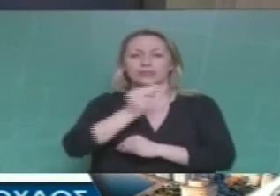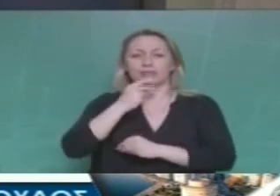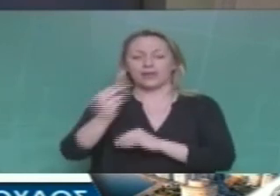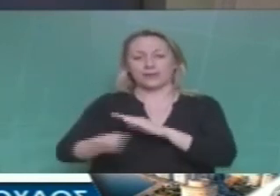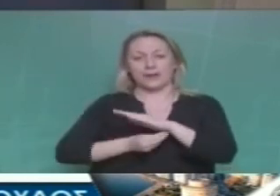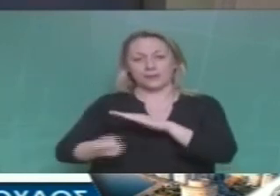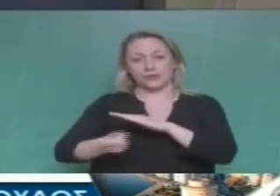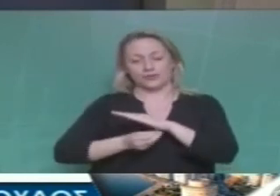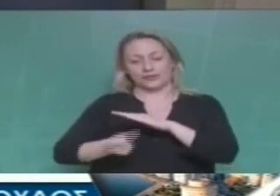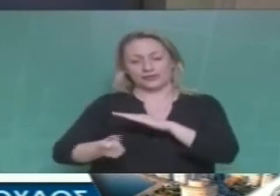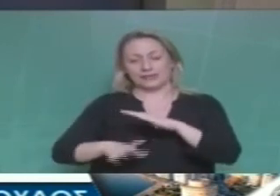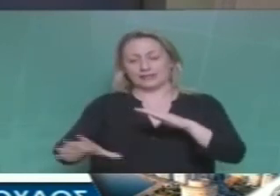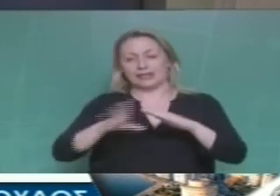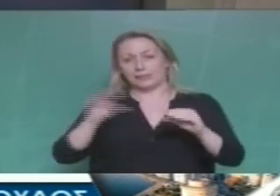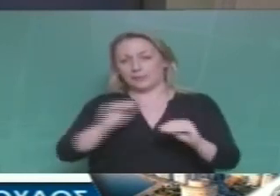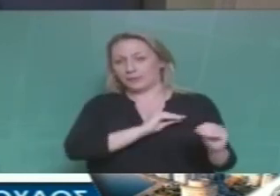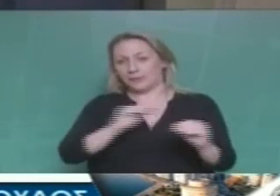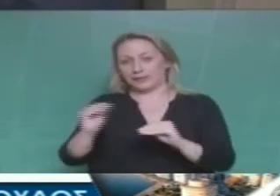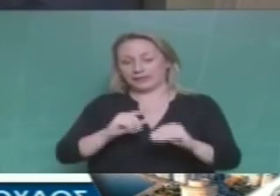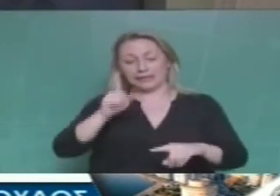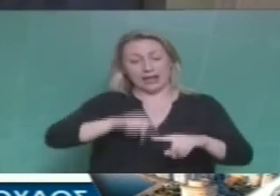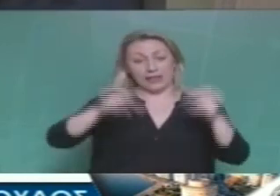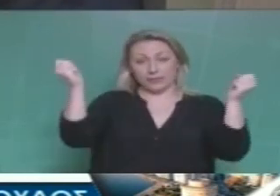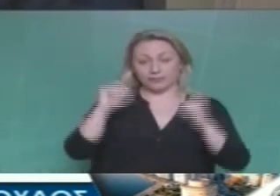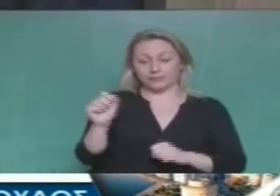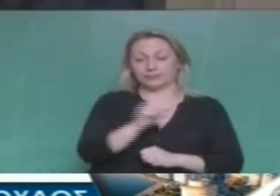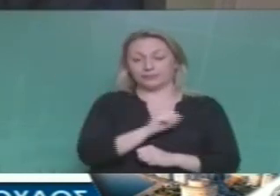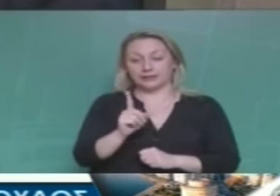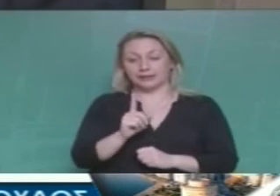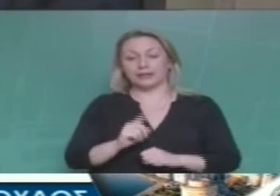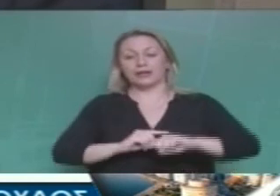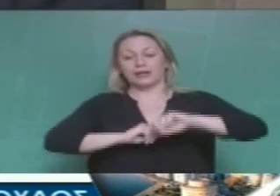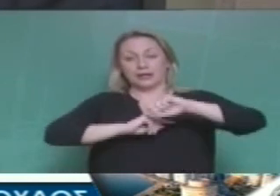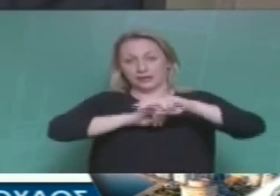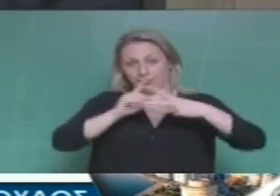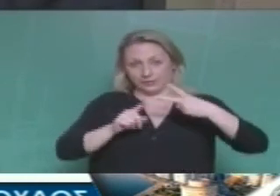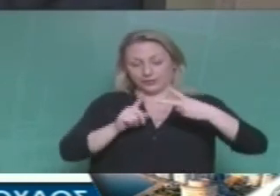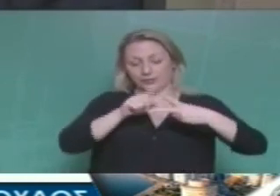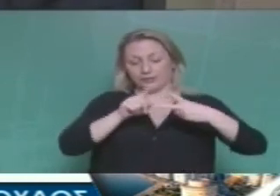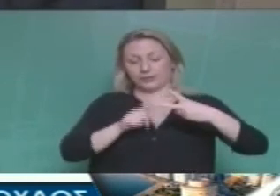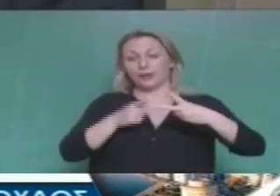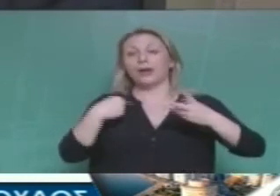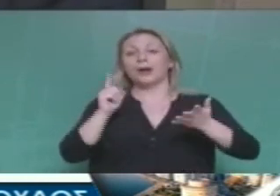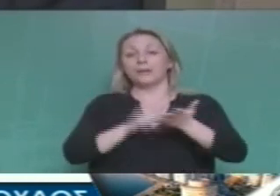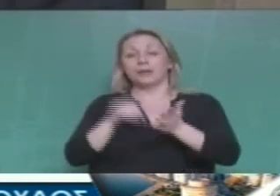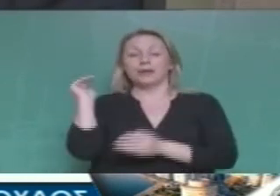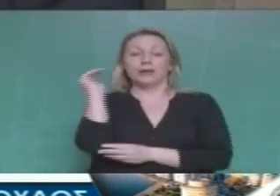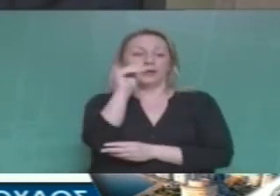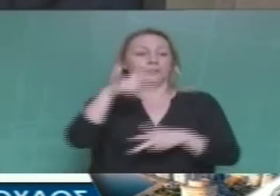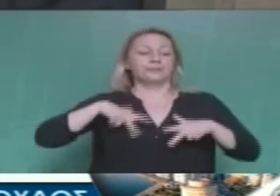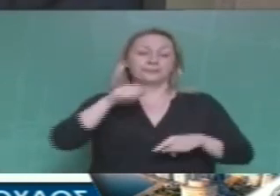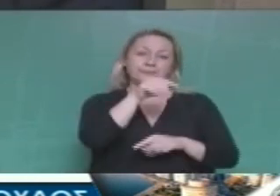βάρος των προσφύγων των μεταναστών αλλά και της χώρας μας δύο είναι αυτά τα οποία πρέπει να απαιτήσουμε από την κυβέρνηση